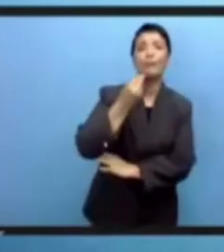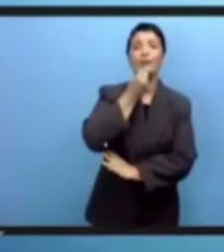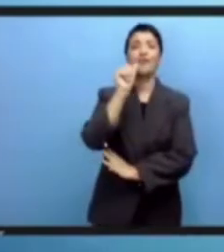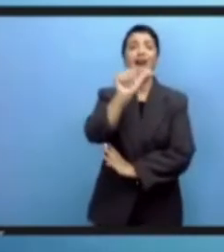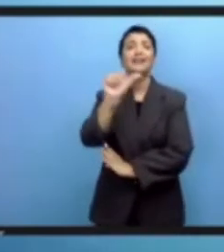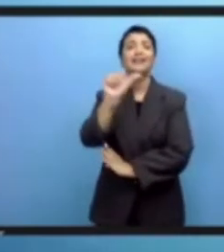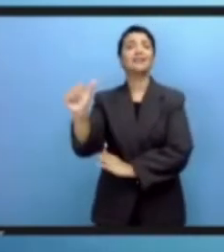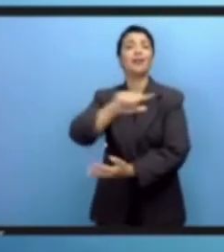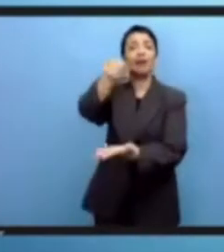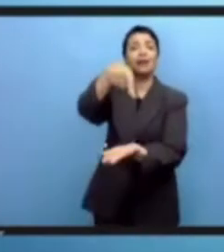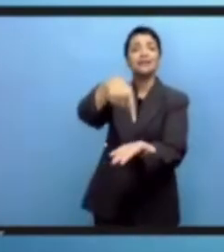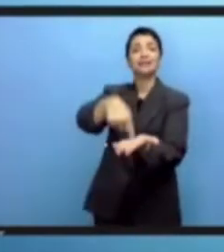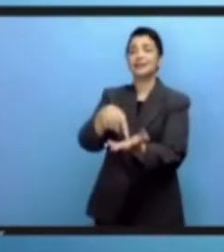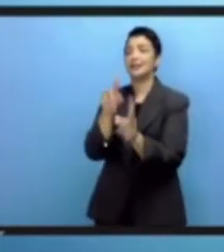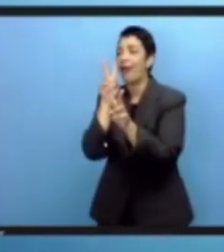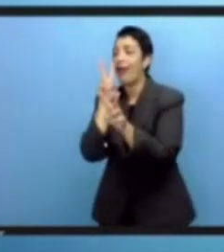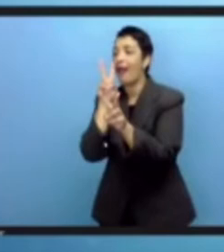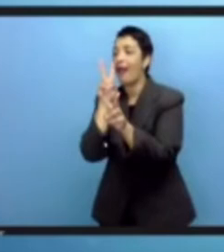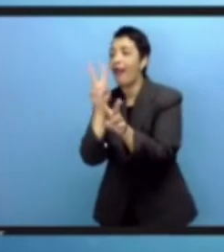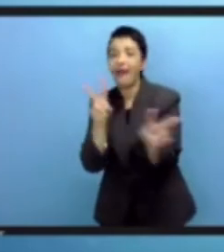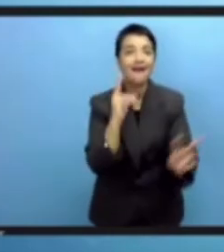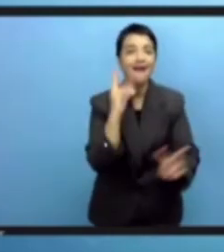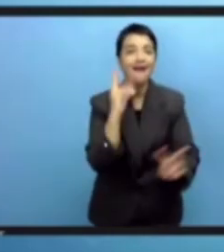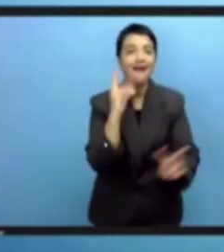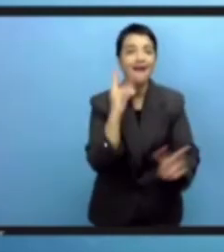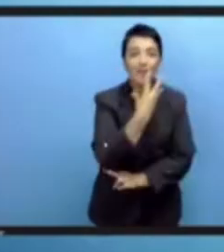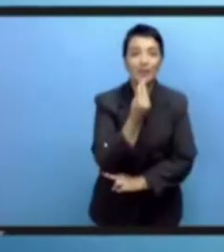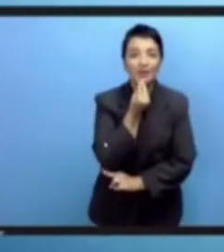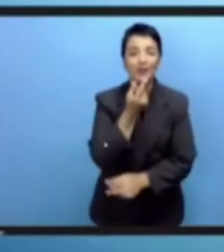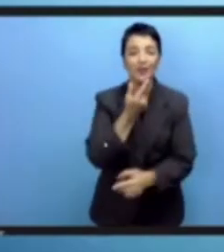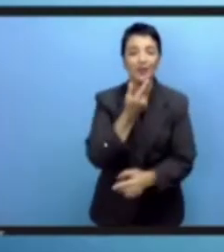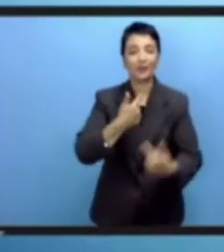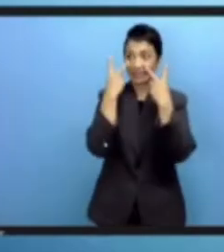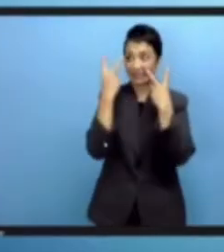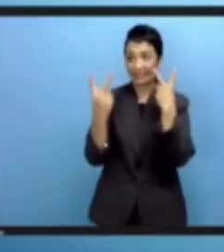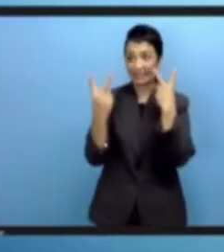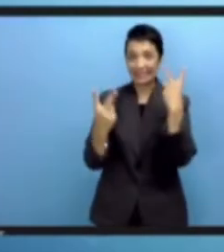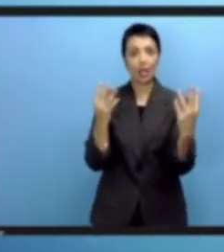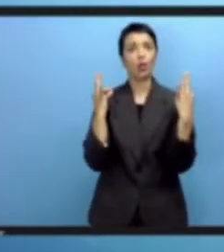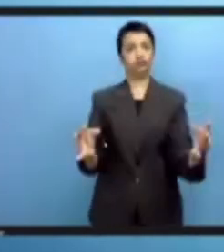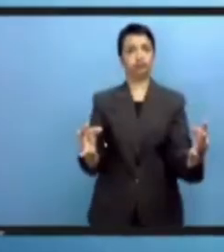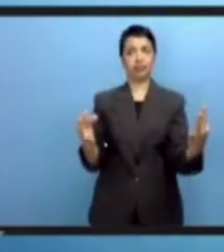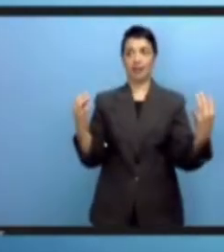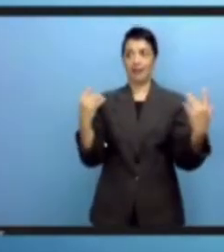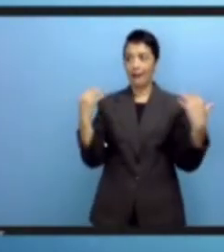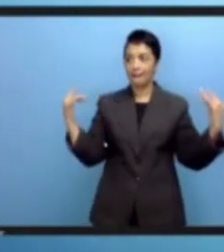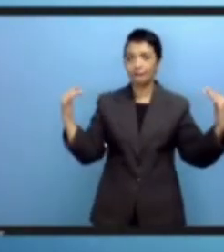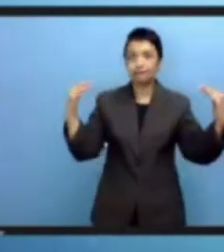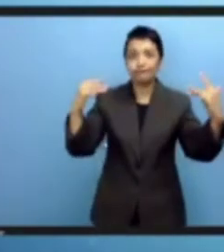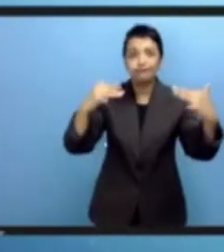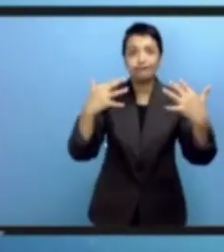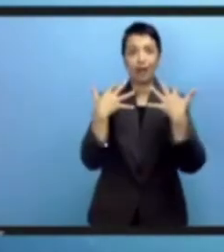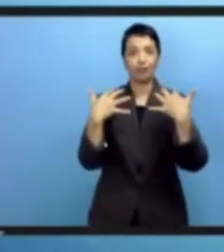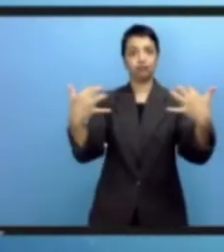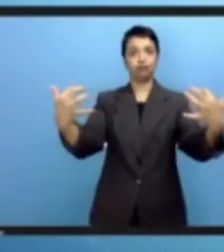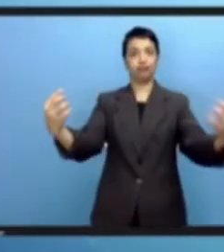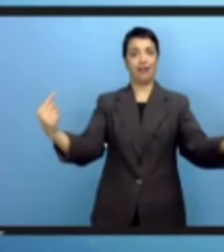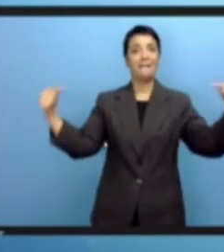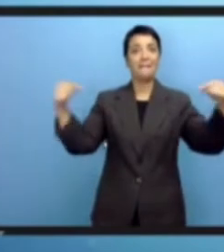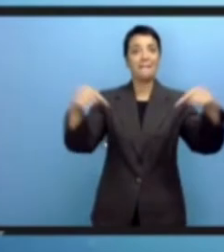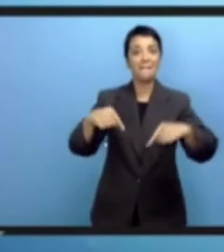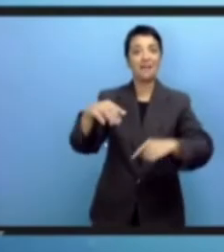بكم في مدينة أديس أبابا الرائعة وإنني ممتن كون